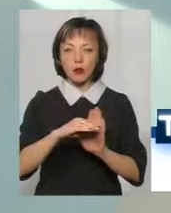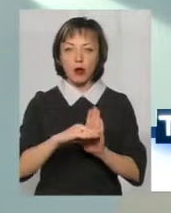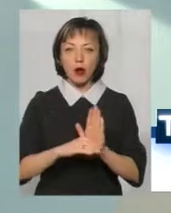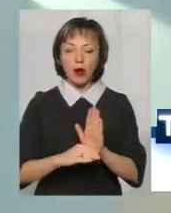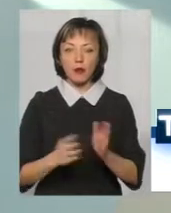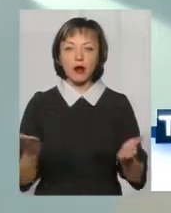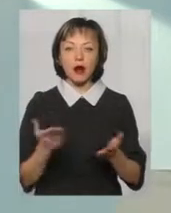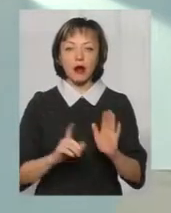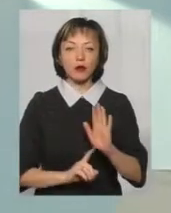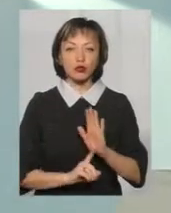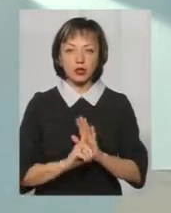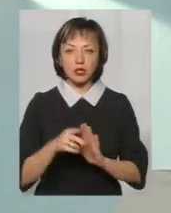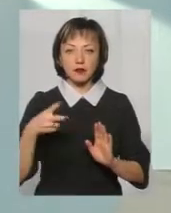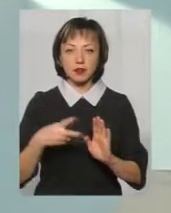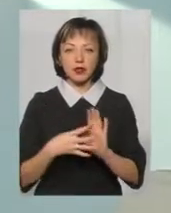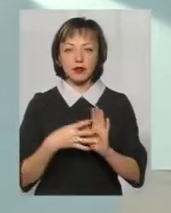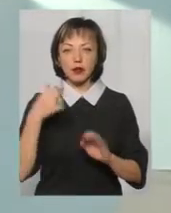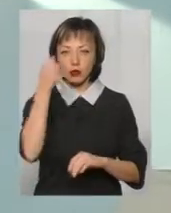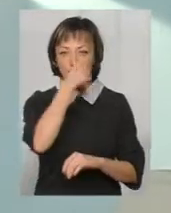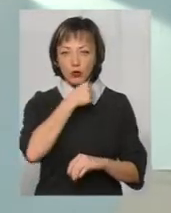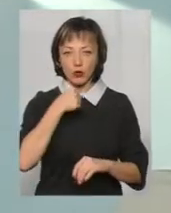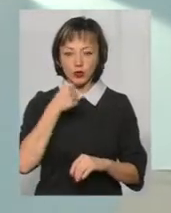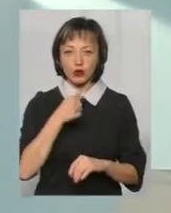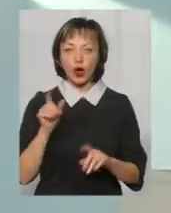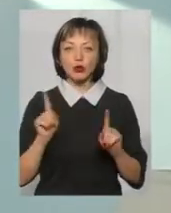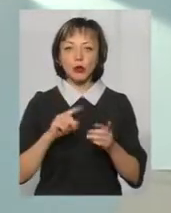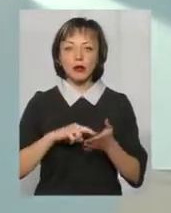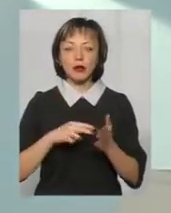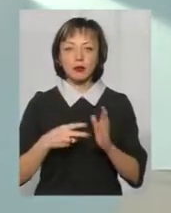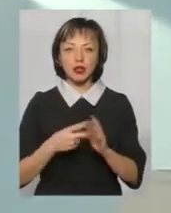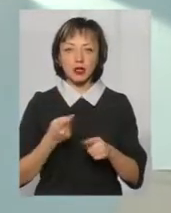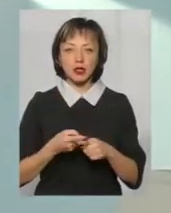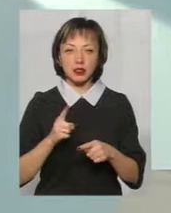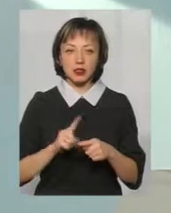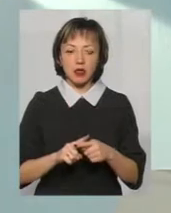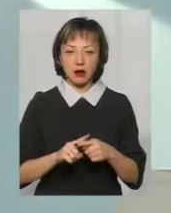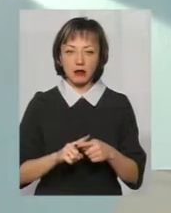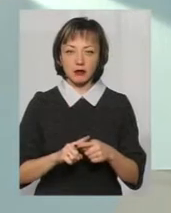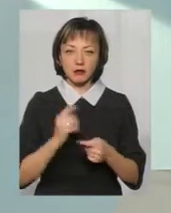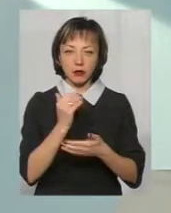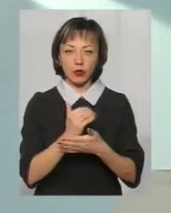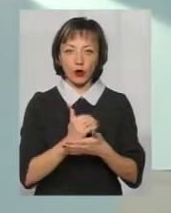яка почалась у 2009 році. Що передбачає ця стратегія?